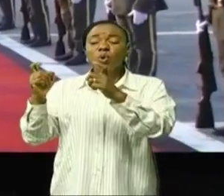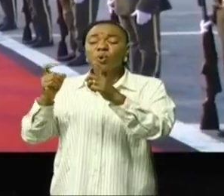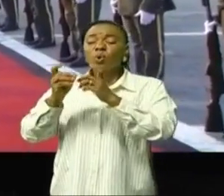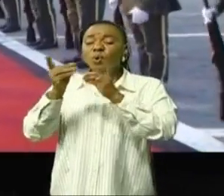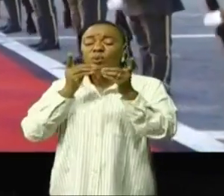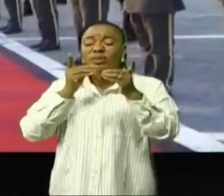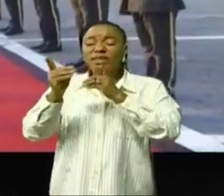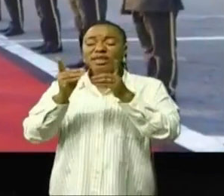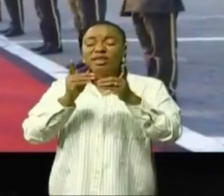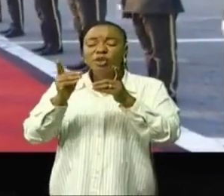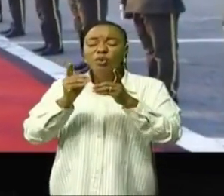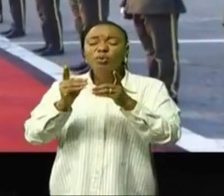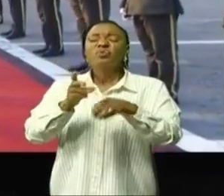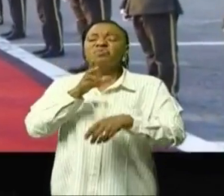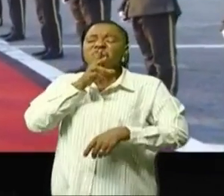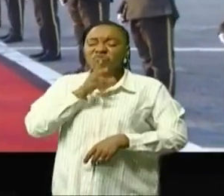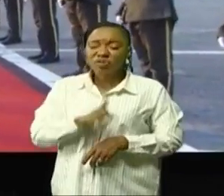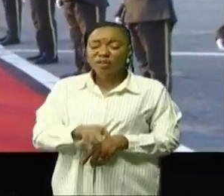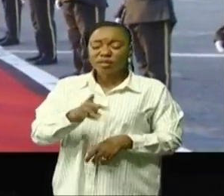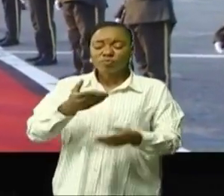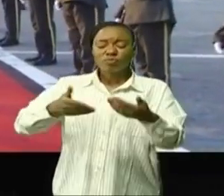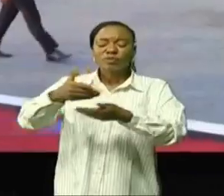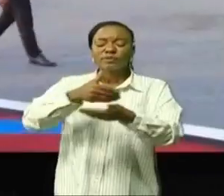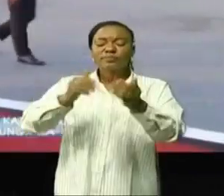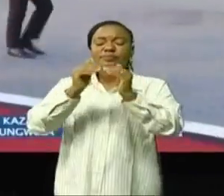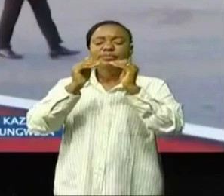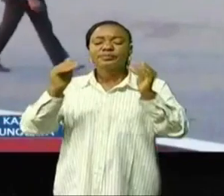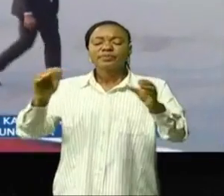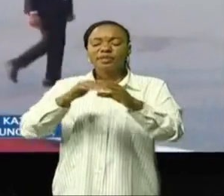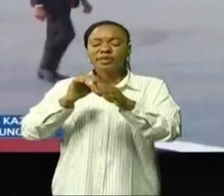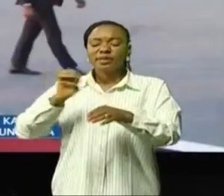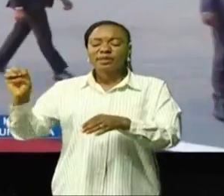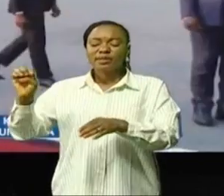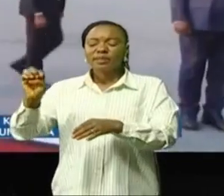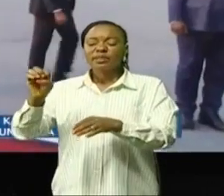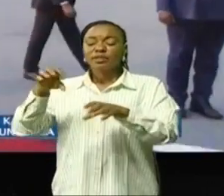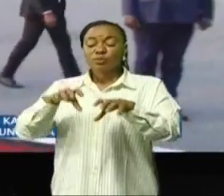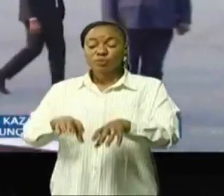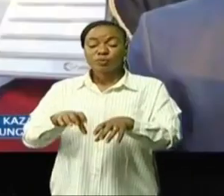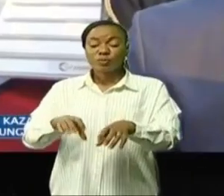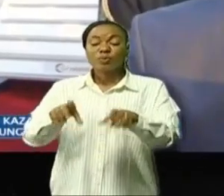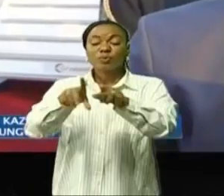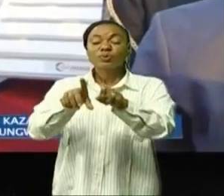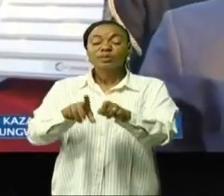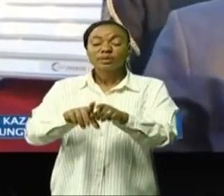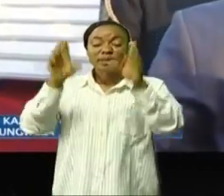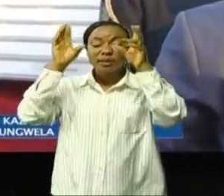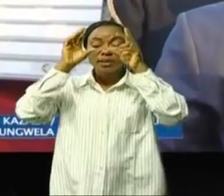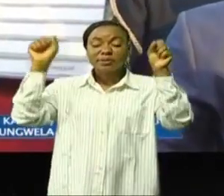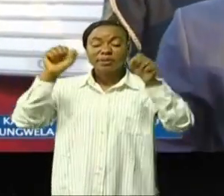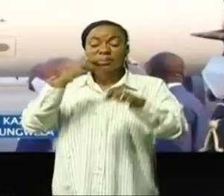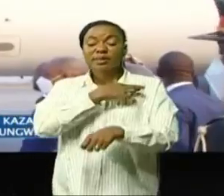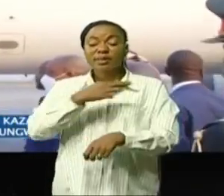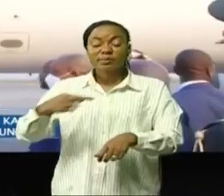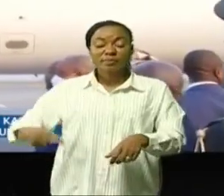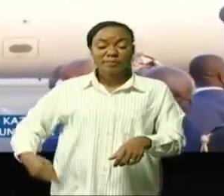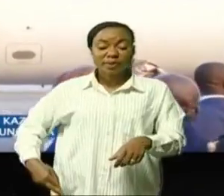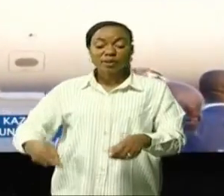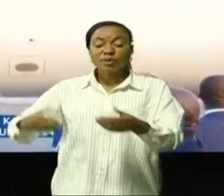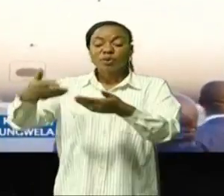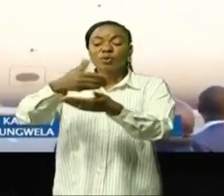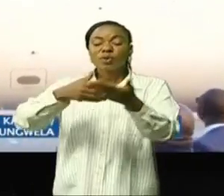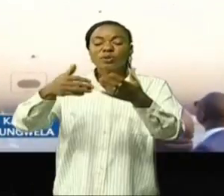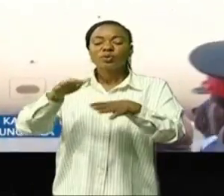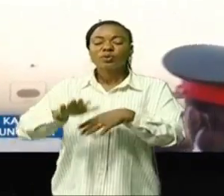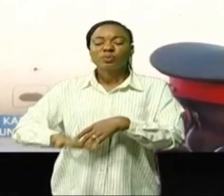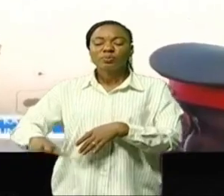sincère pour imposer la paix à l'est de la RDC. Le président de la République et sa délégation sont rentrés au